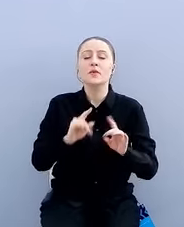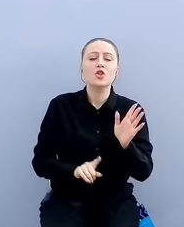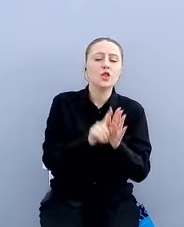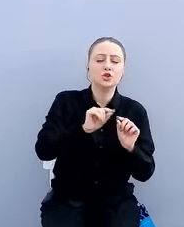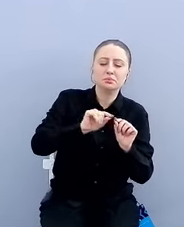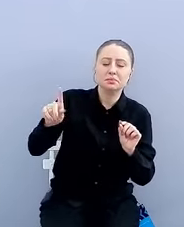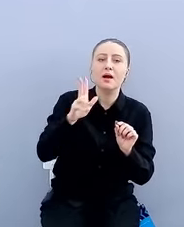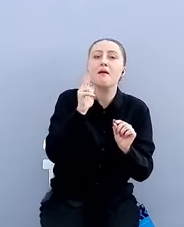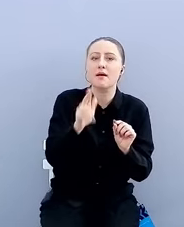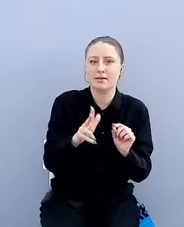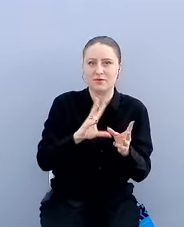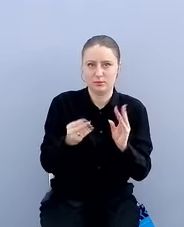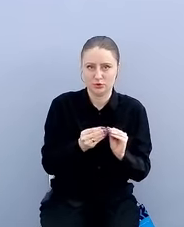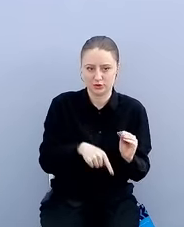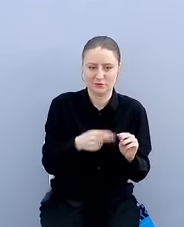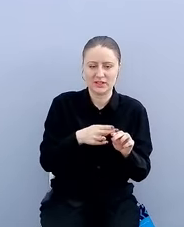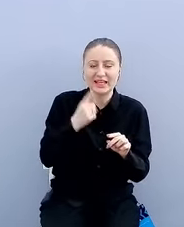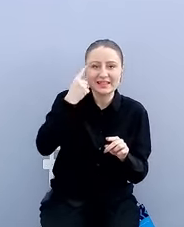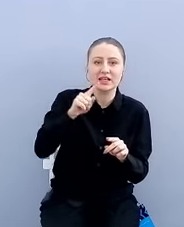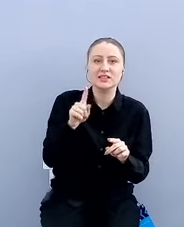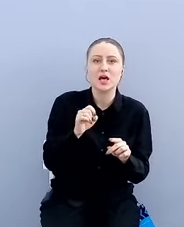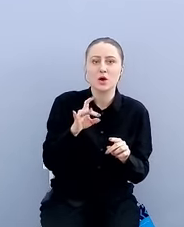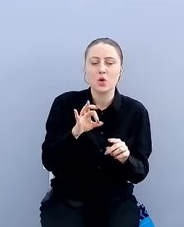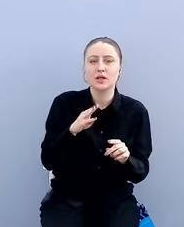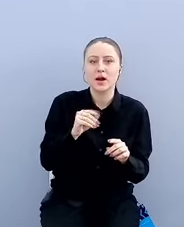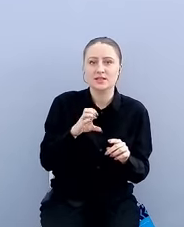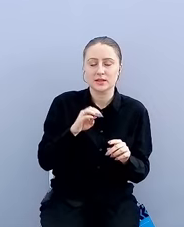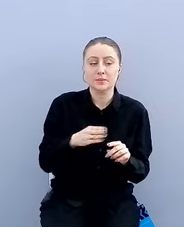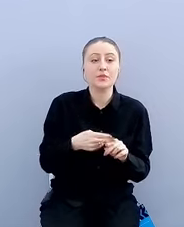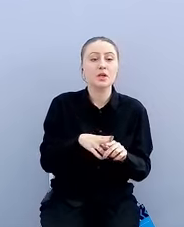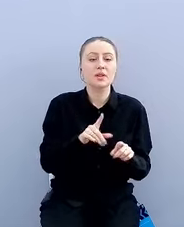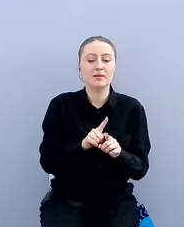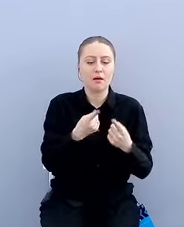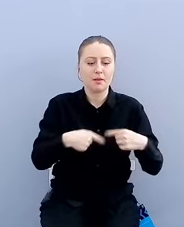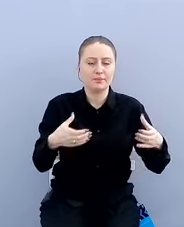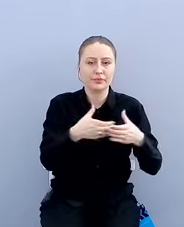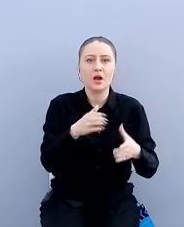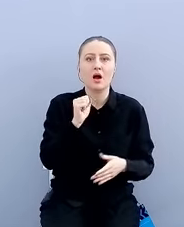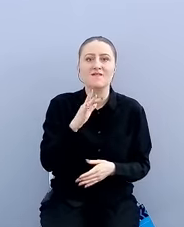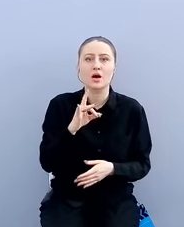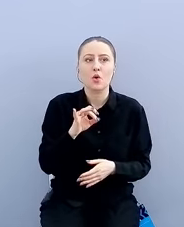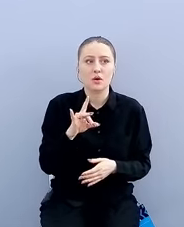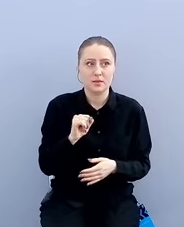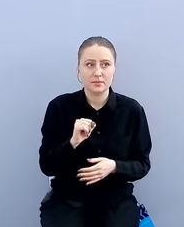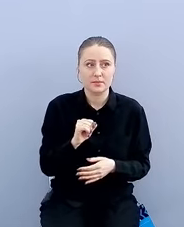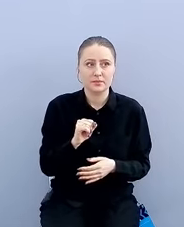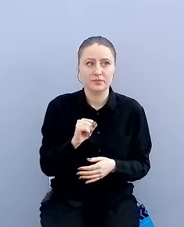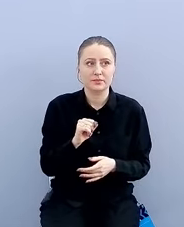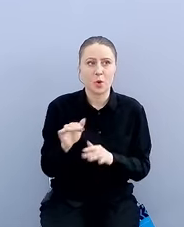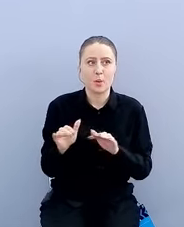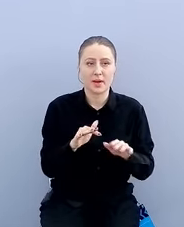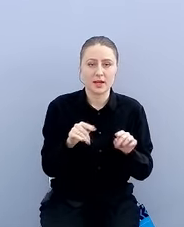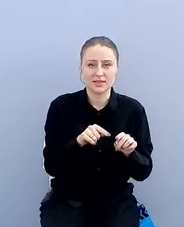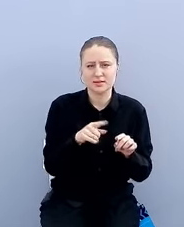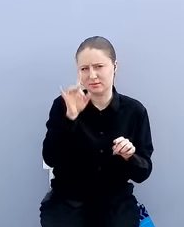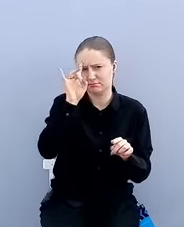вообще идея Zerotrust. Была такая операция «Аврора», пресловутая.